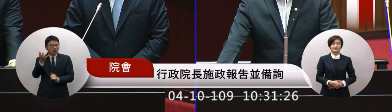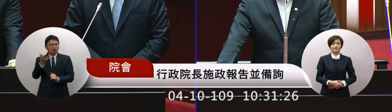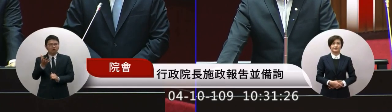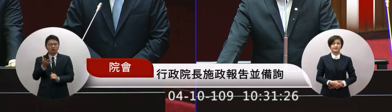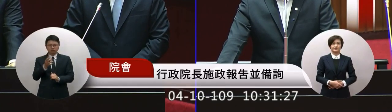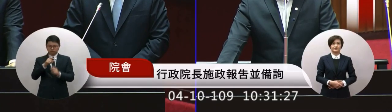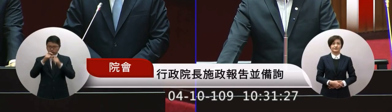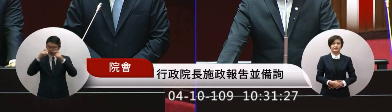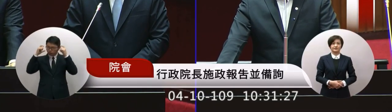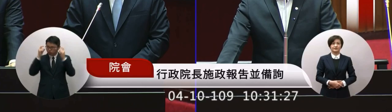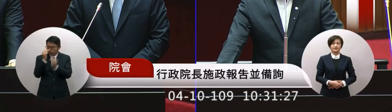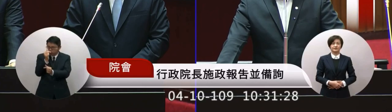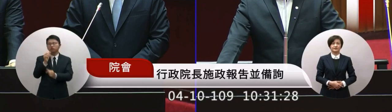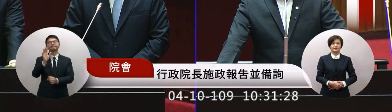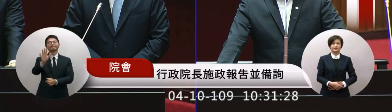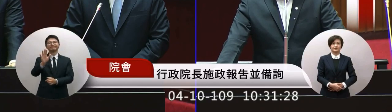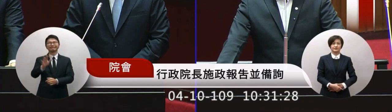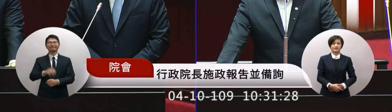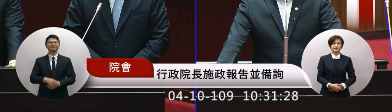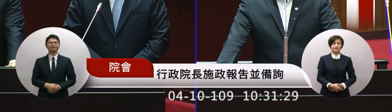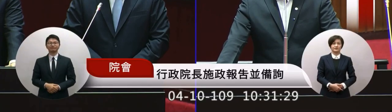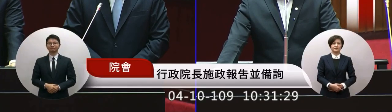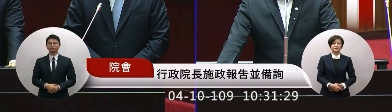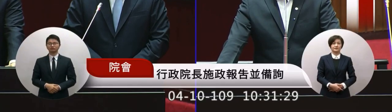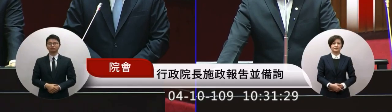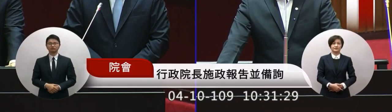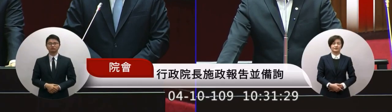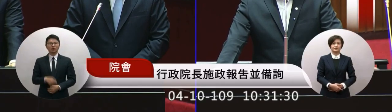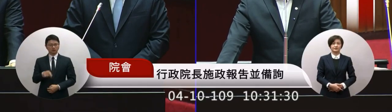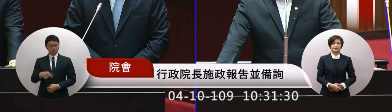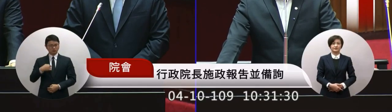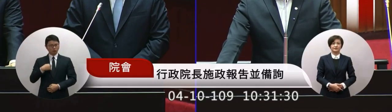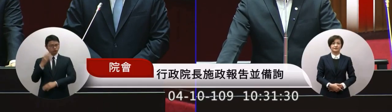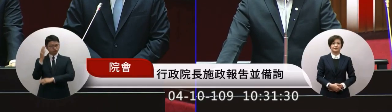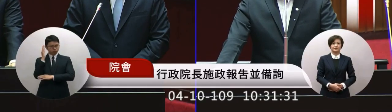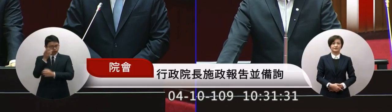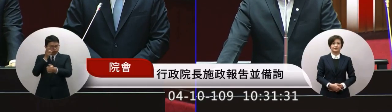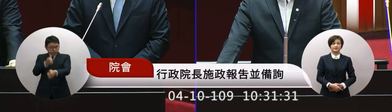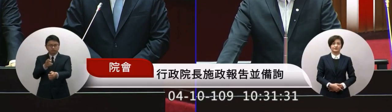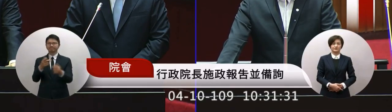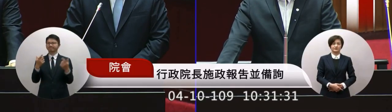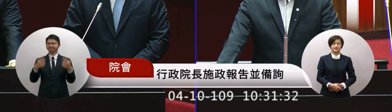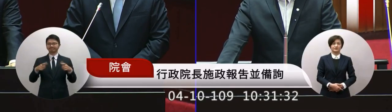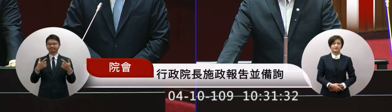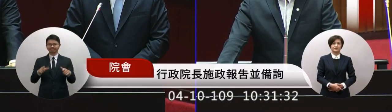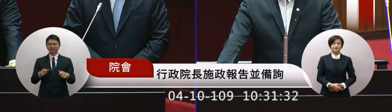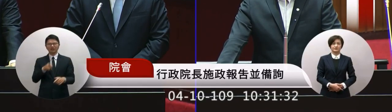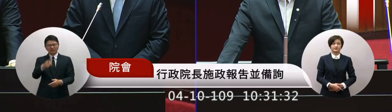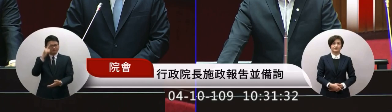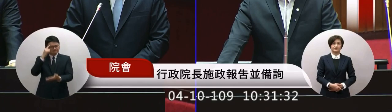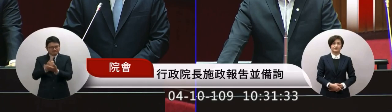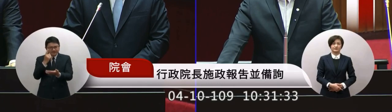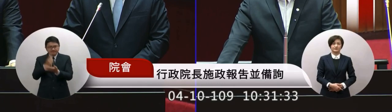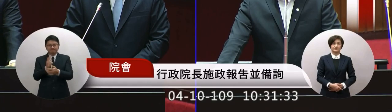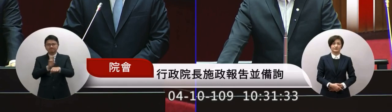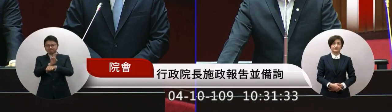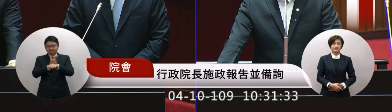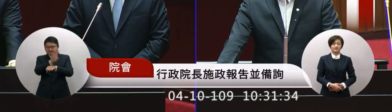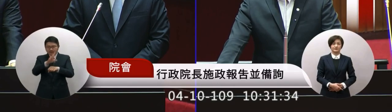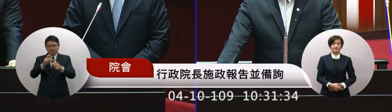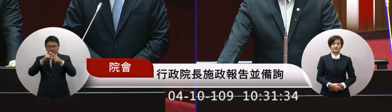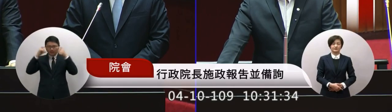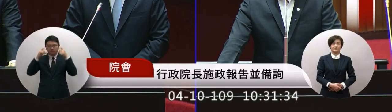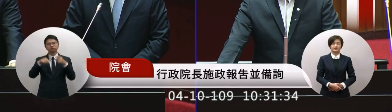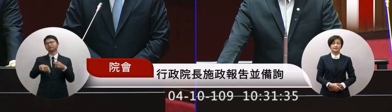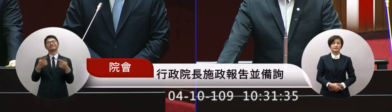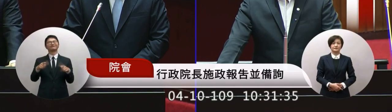都做得很好所以這個不是由政府來命令什麼時候每天24小時戴口罩